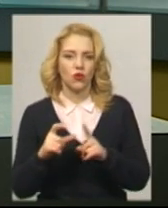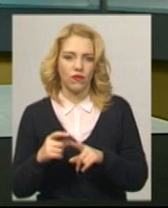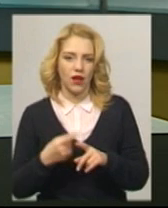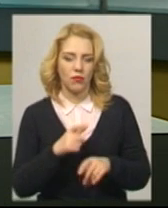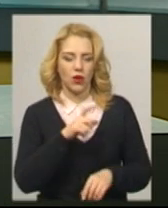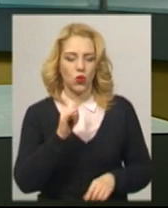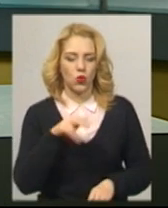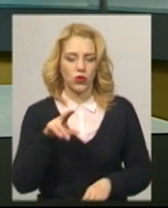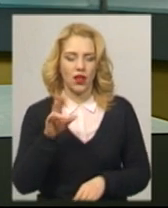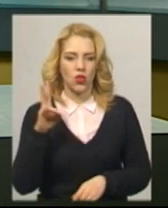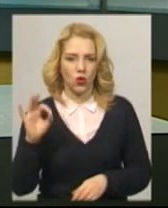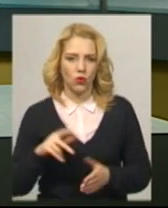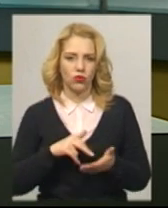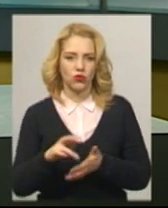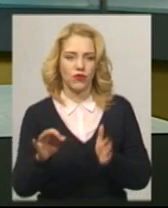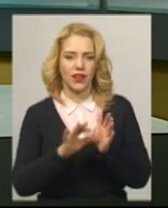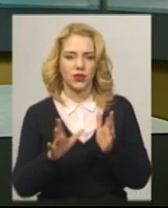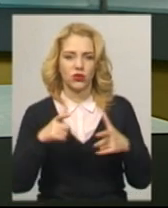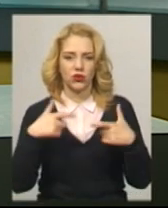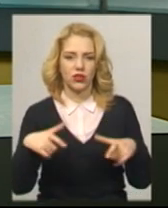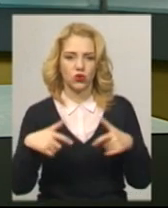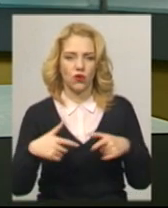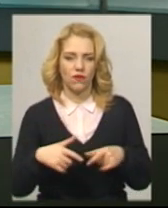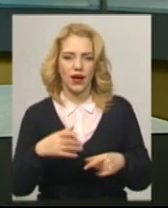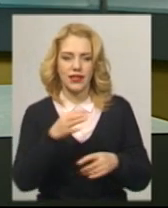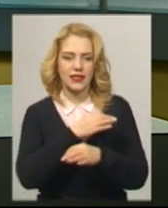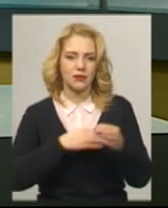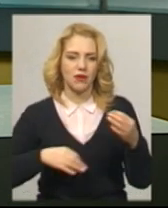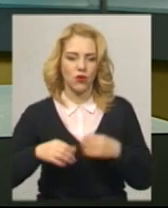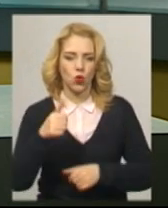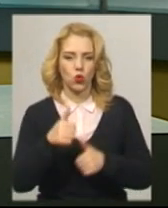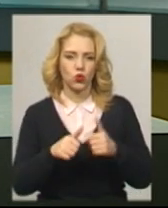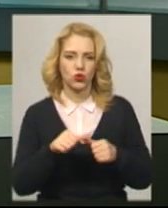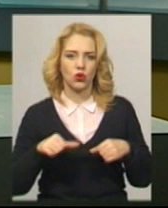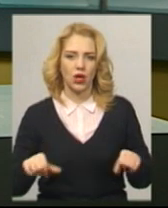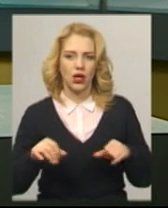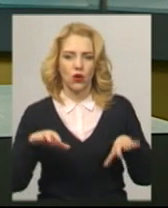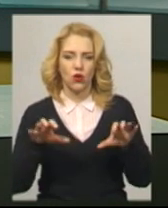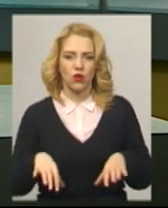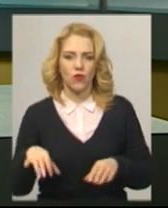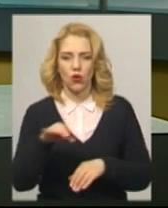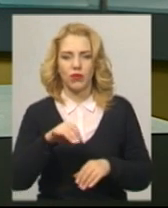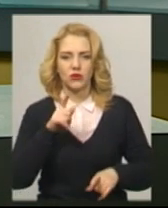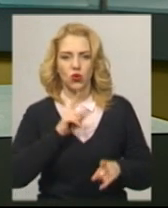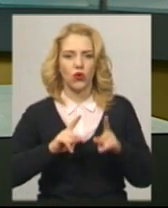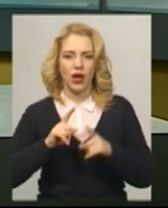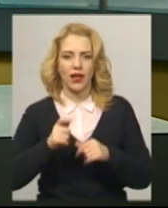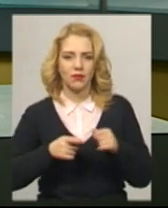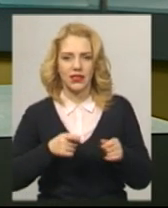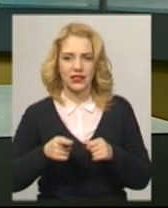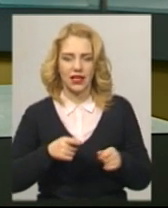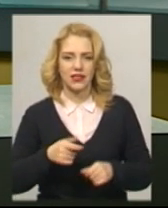Олександр Худенко пройшов електронне тестування, співбесіди з конкурсною комісією та головою обласної адміністрації Дмитром Габінетом.